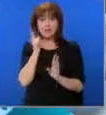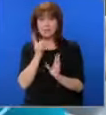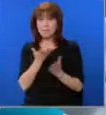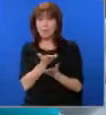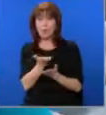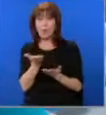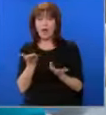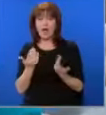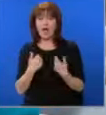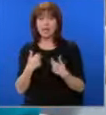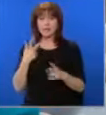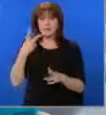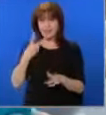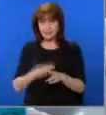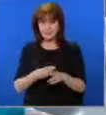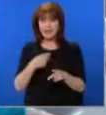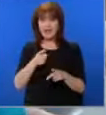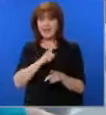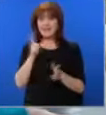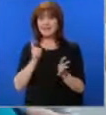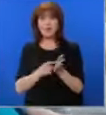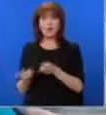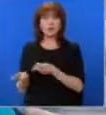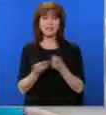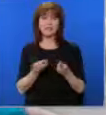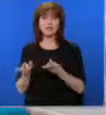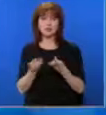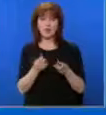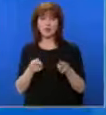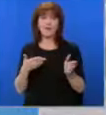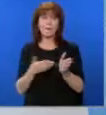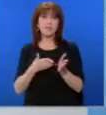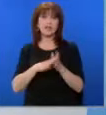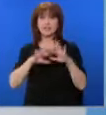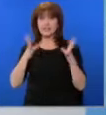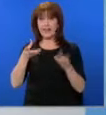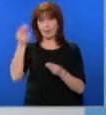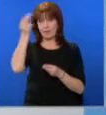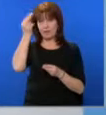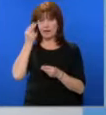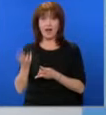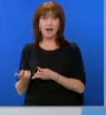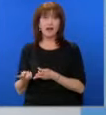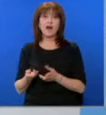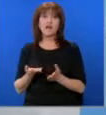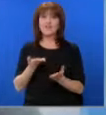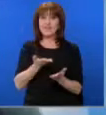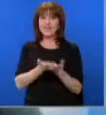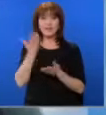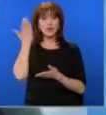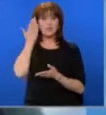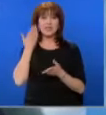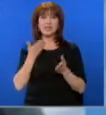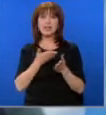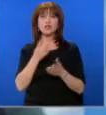е. Аз искам да спра контрабандата, която в момента пречи на цялата ни държава. Внася е овинителен акт срещу